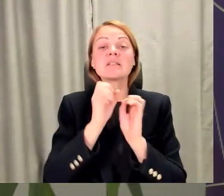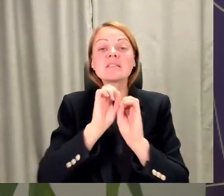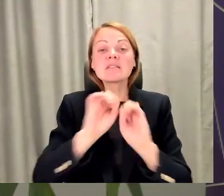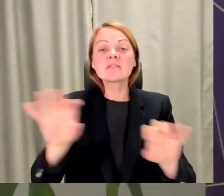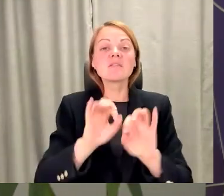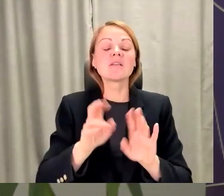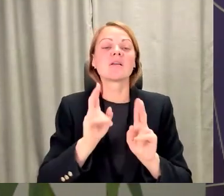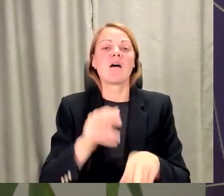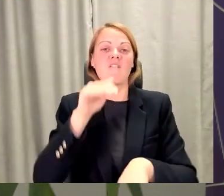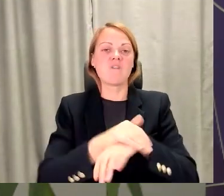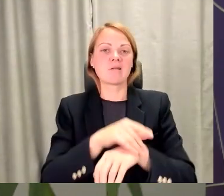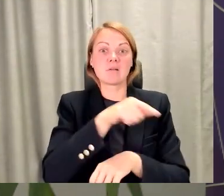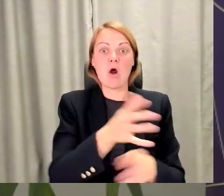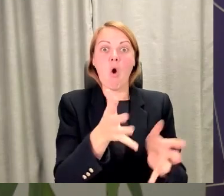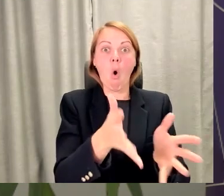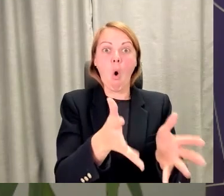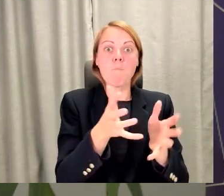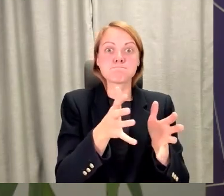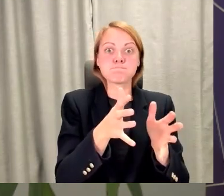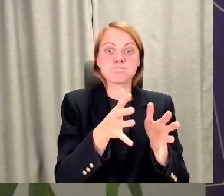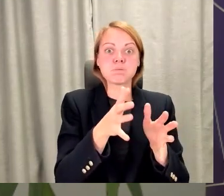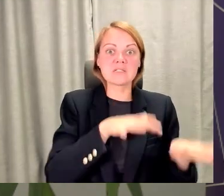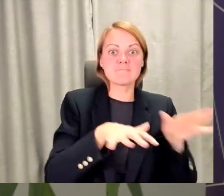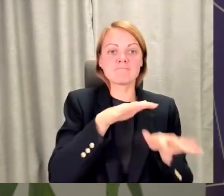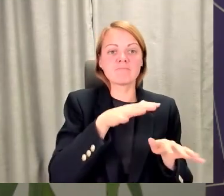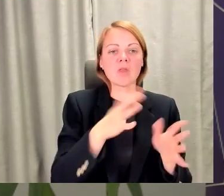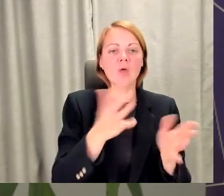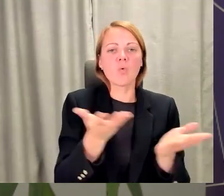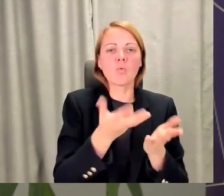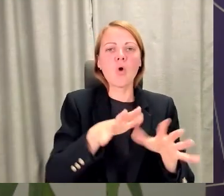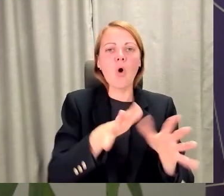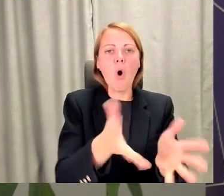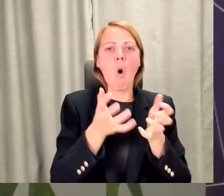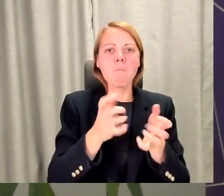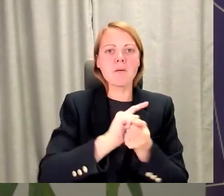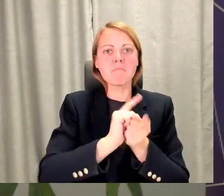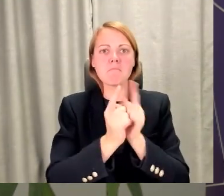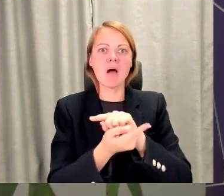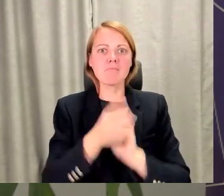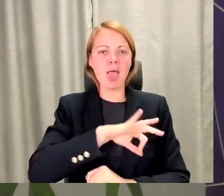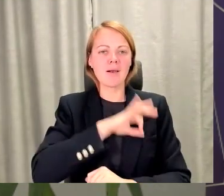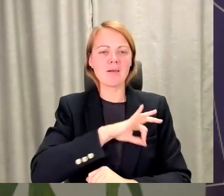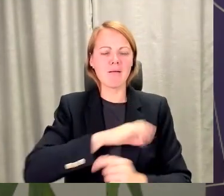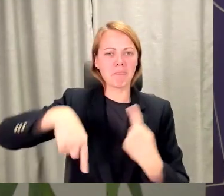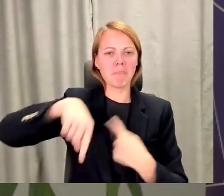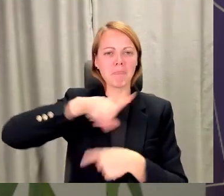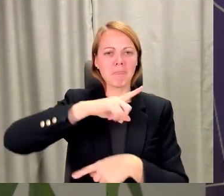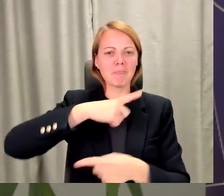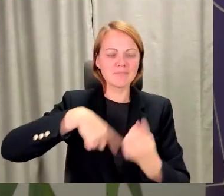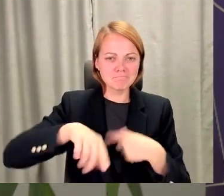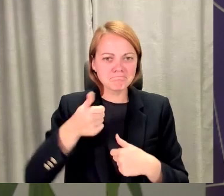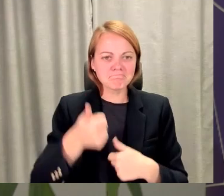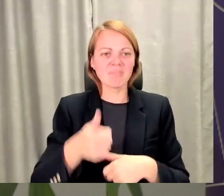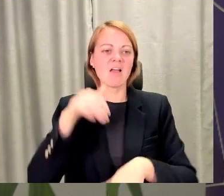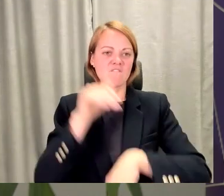hobijs, kurā brīdī mans hobijs pārvēršas par manu peļņu savotu, un tad faktiski tie ir reāli stāsti, ka